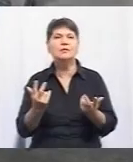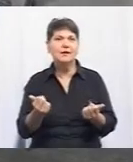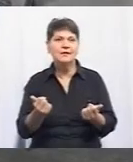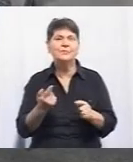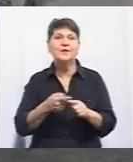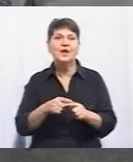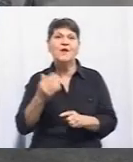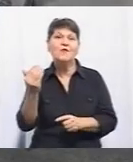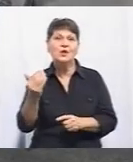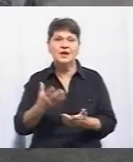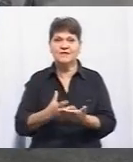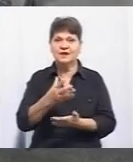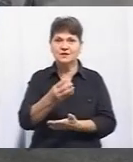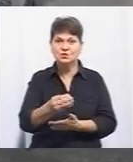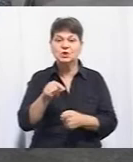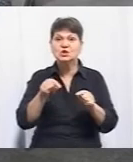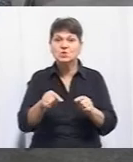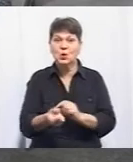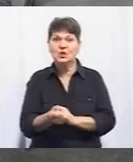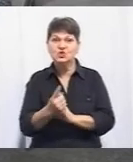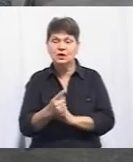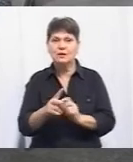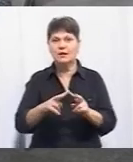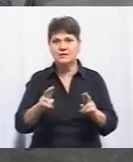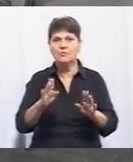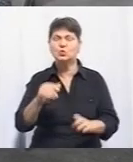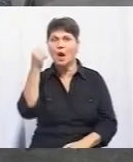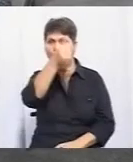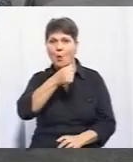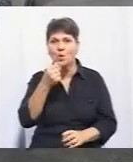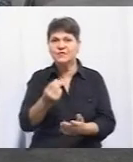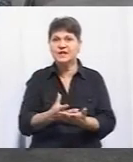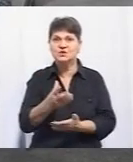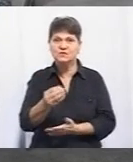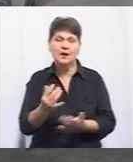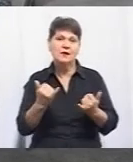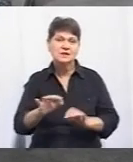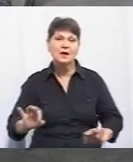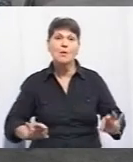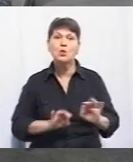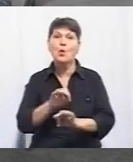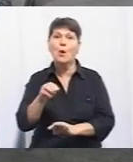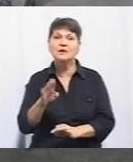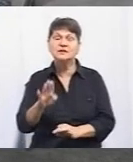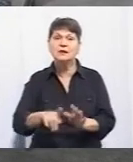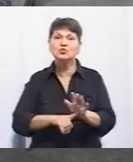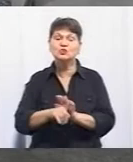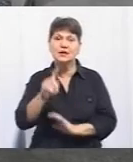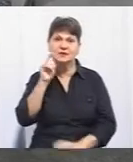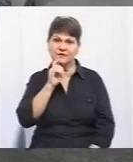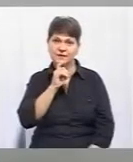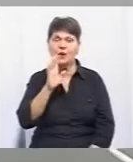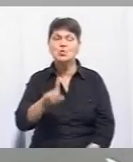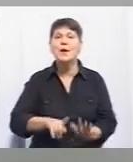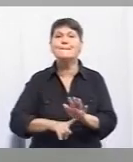фінансується зараз саме з цього джерела. І він буде так фінансуватися ще рік. Власне, зараз проєкт тільки починається у Вінниць, у нього буде пілотний